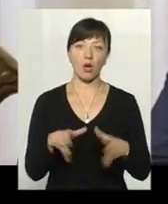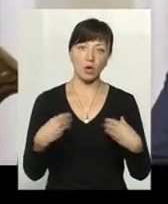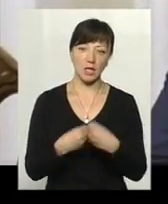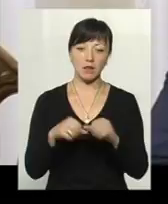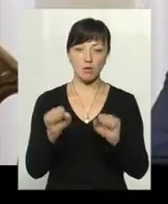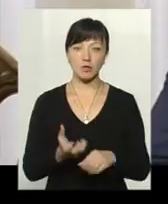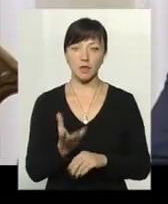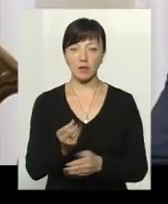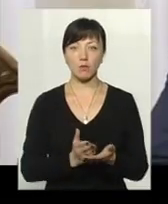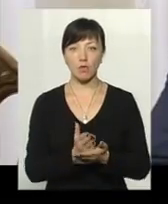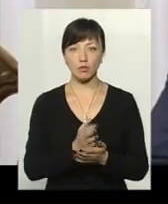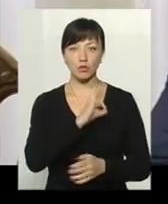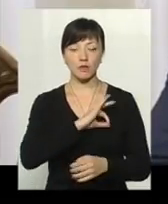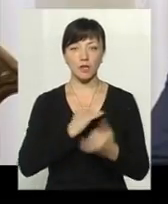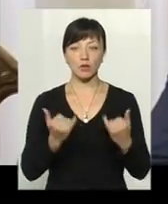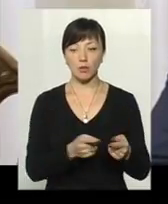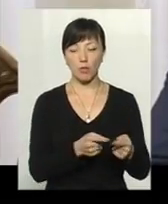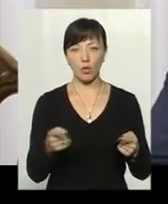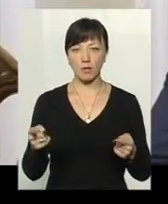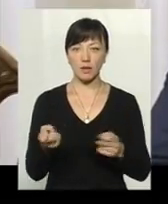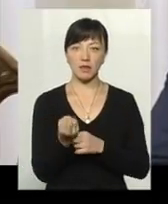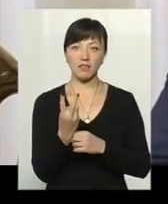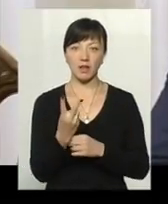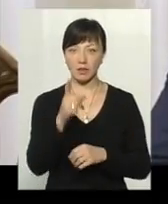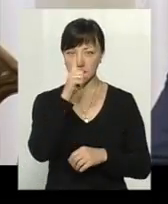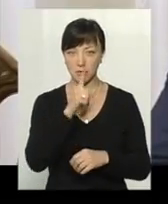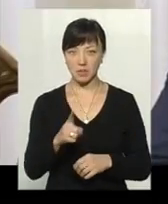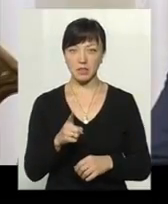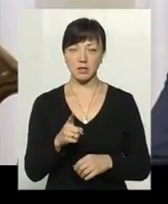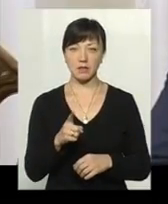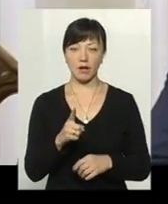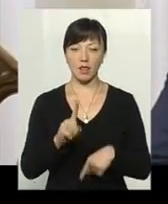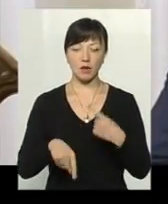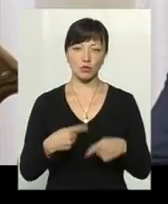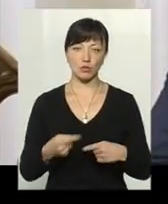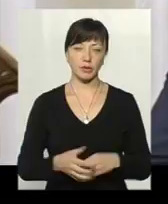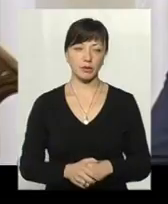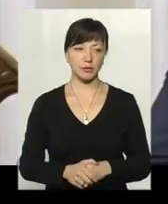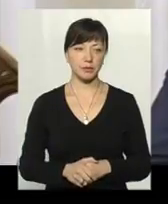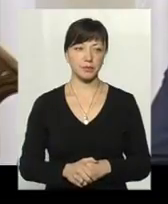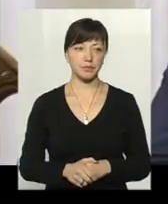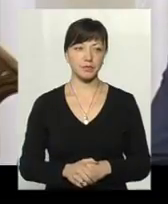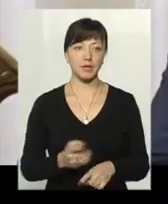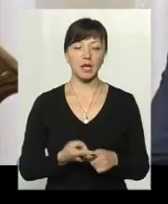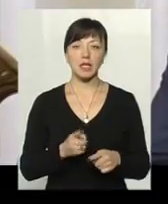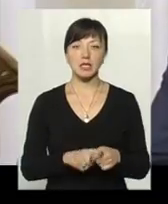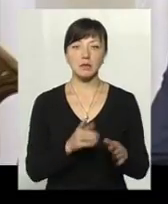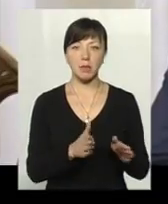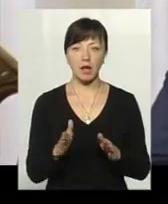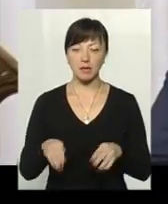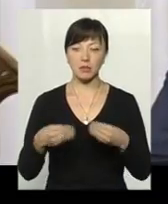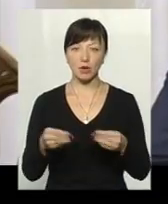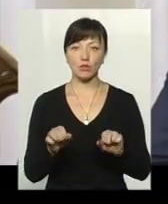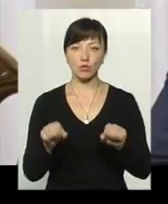може сплатити послуги, які споживають сьогодні протягом 12 місяців наступних. Ці механізми дають